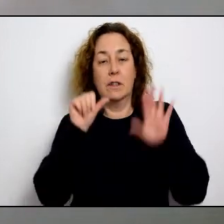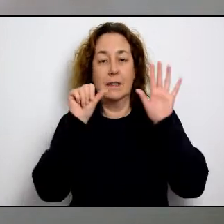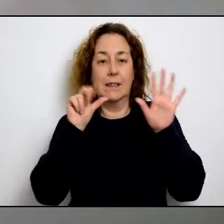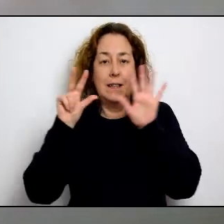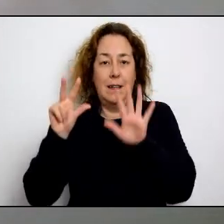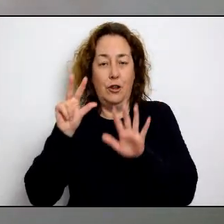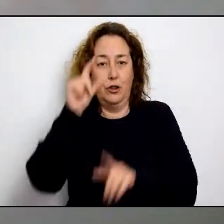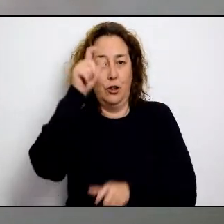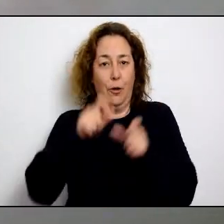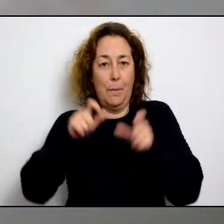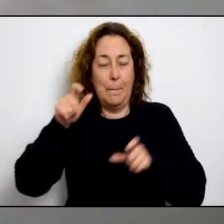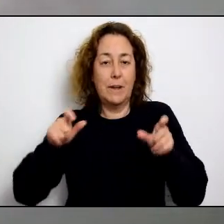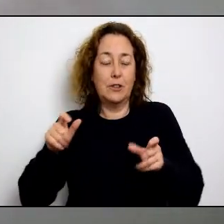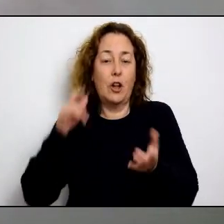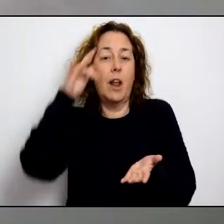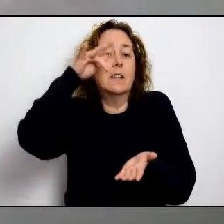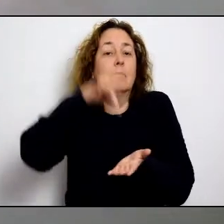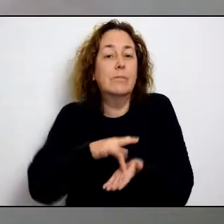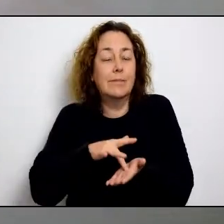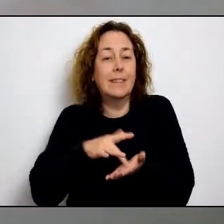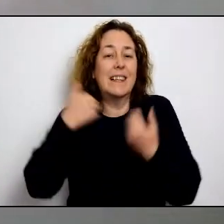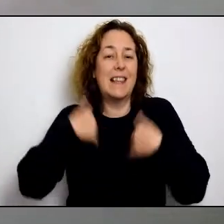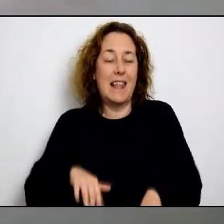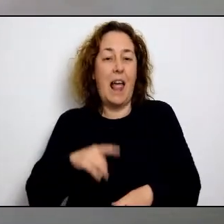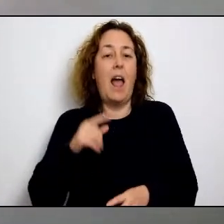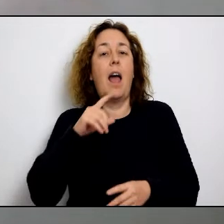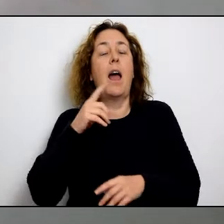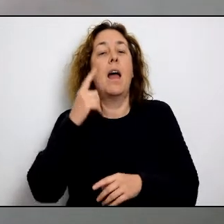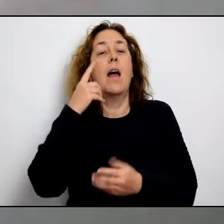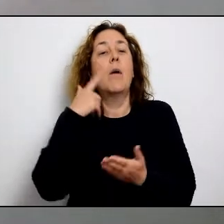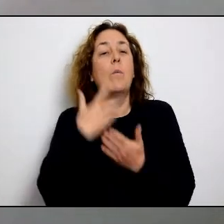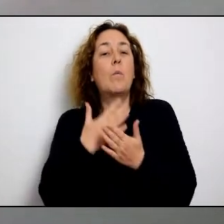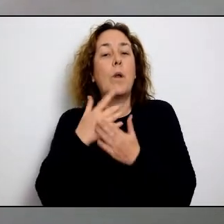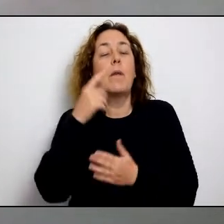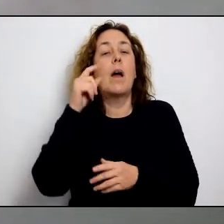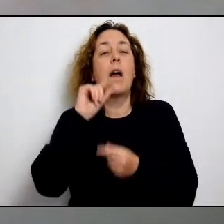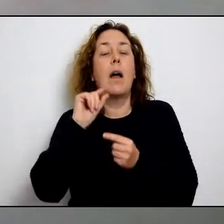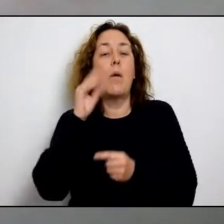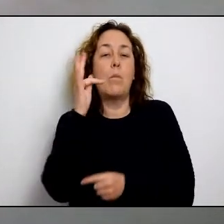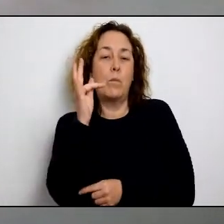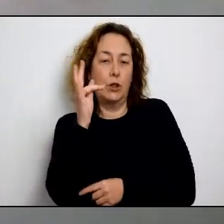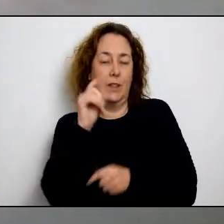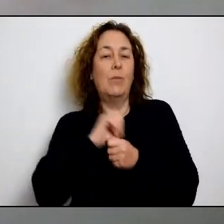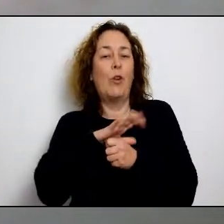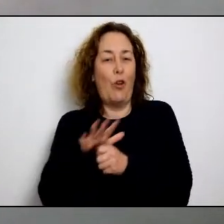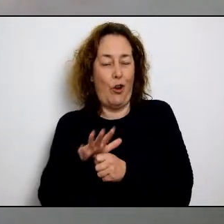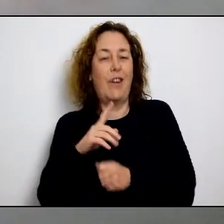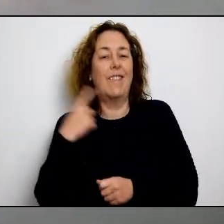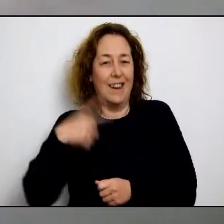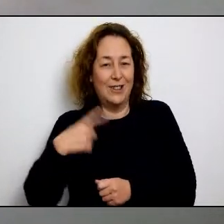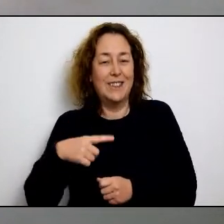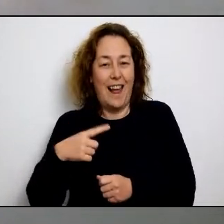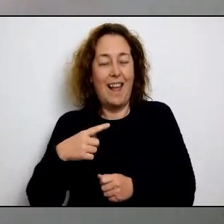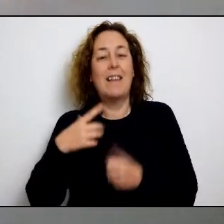de positius al llarg de tots aquests dies? Avui comptaven amb un total de 68 persones que en un moment o un altre